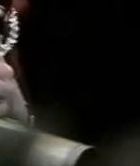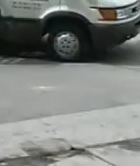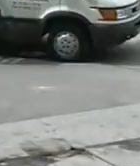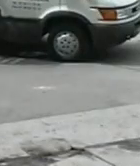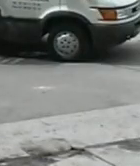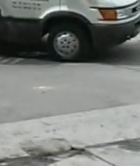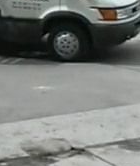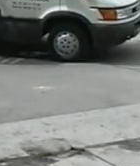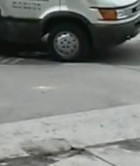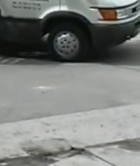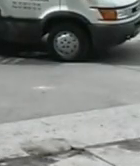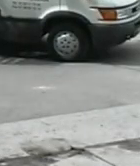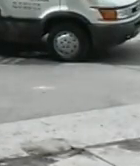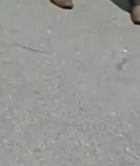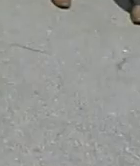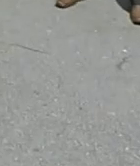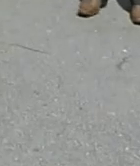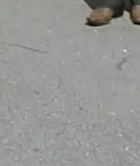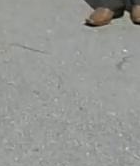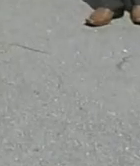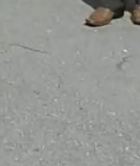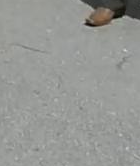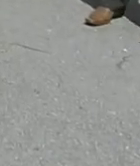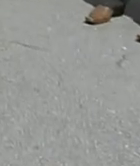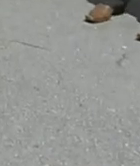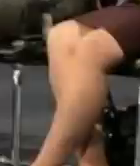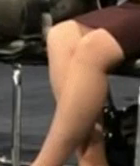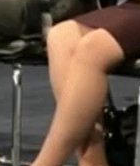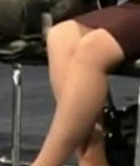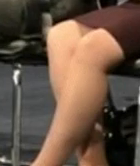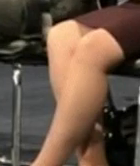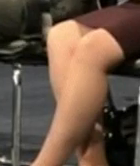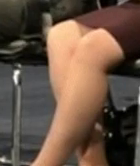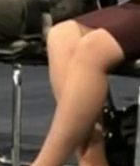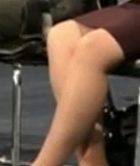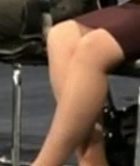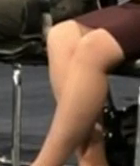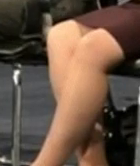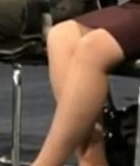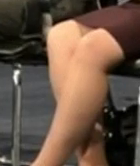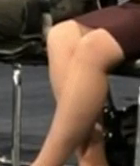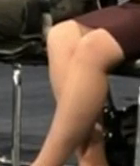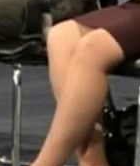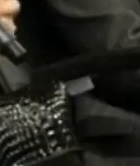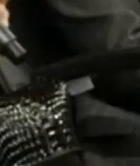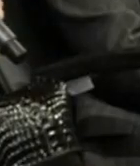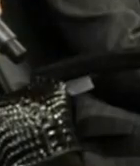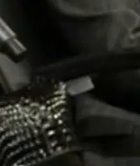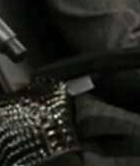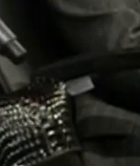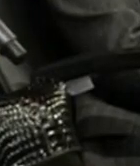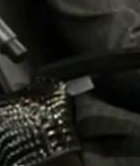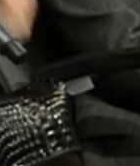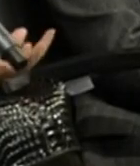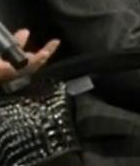ініціативи в місті запрацювала Служба перевезення людей на візках. У 2017 році Кабінет міністрів призначив Реїсу